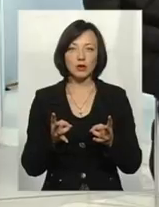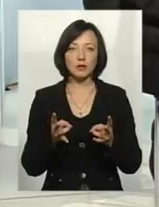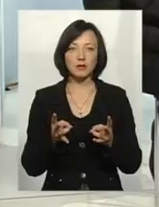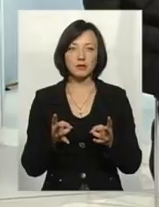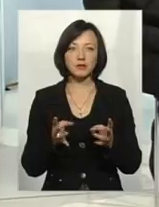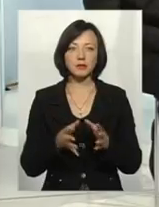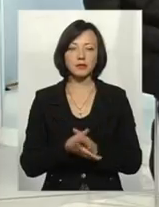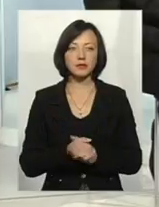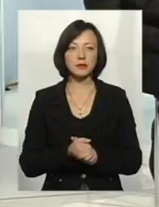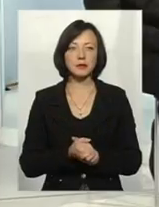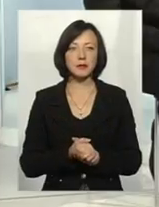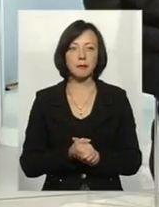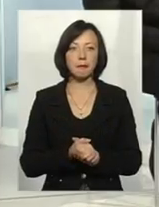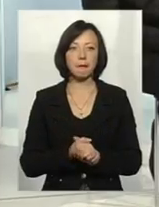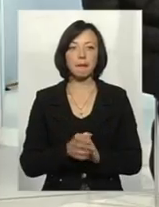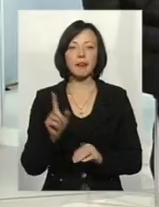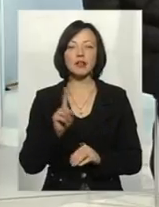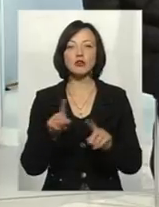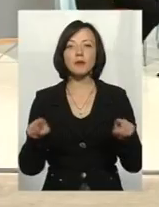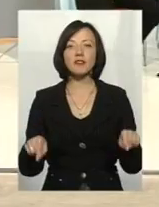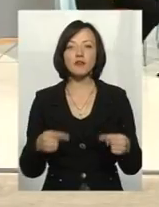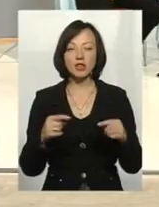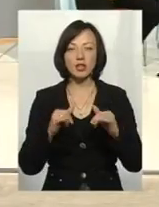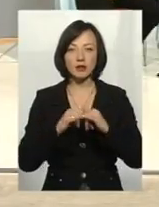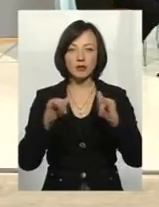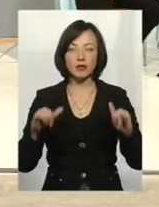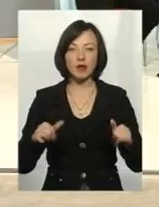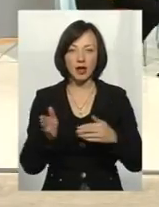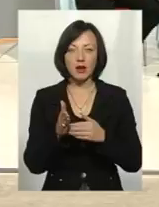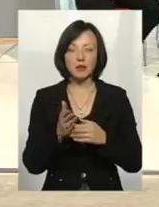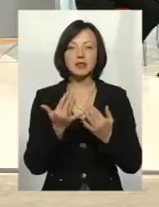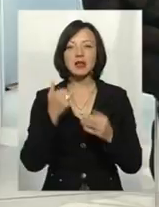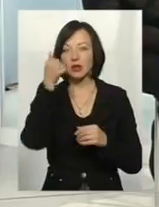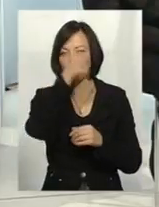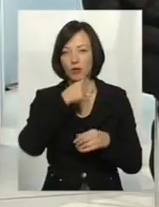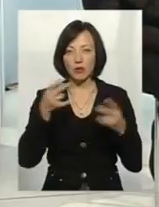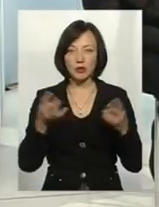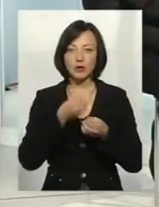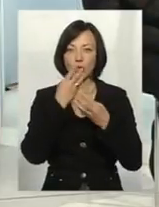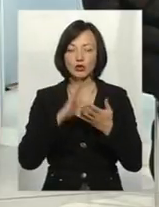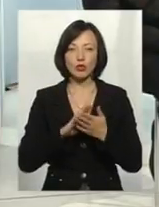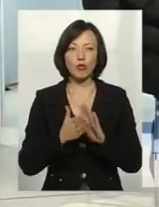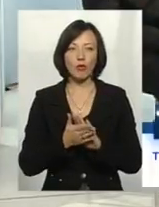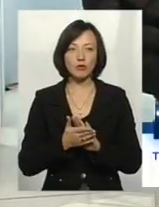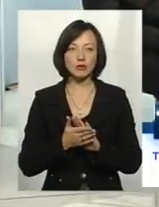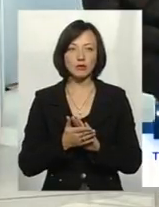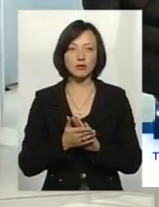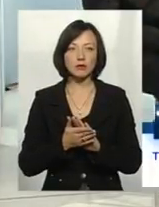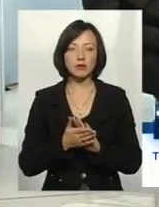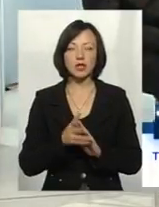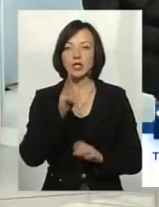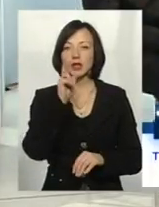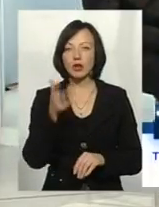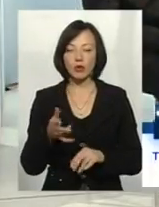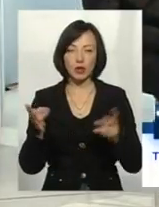Скажіть, будь ласка, для того, аби відновилася та популяція, скільки потрібно років? За хороших умов? Ну, за хороших умов років